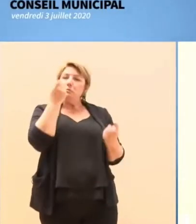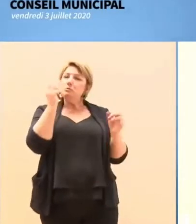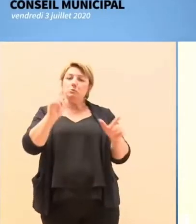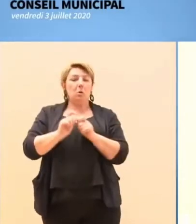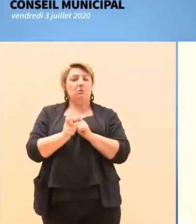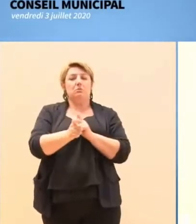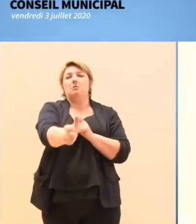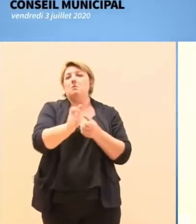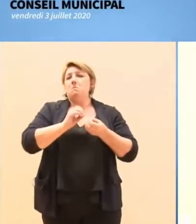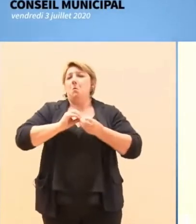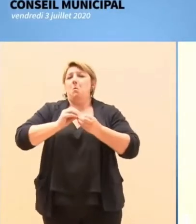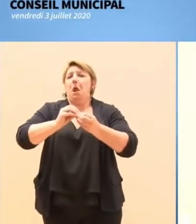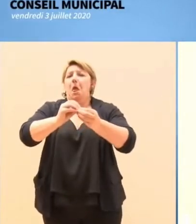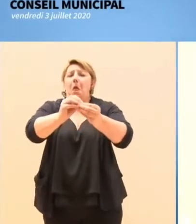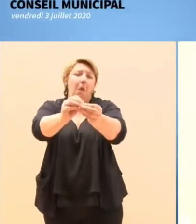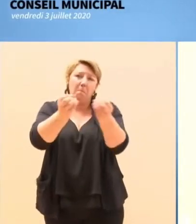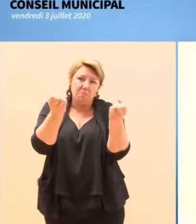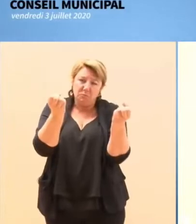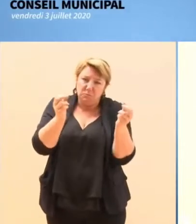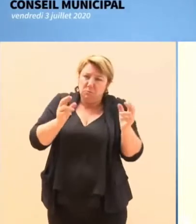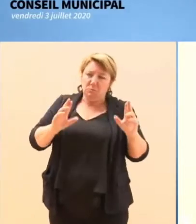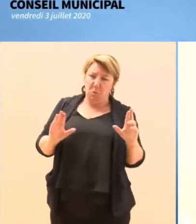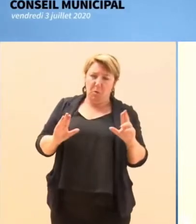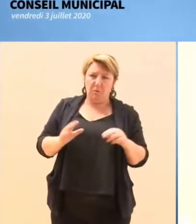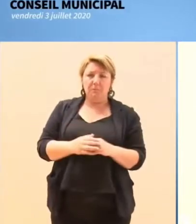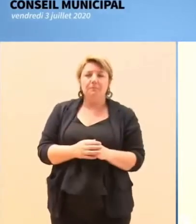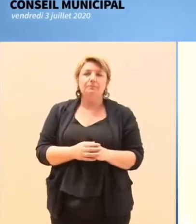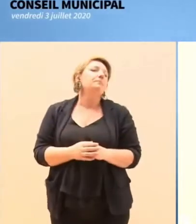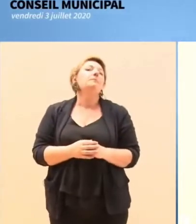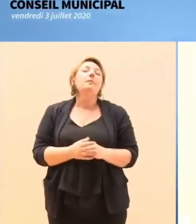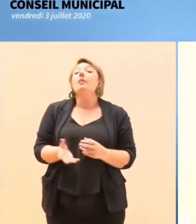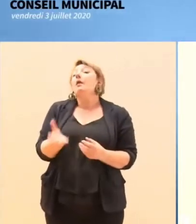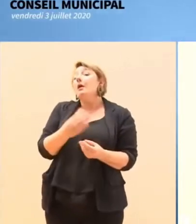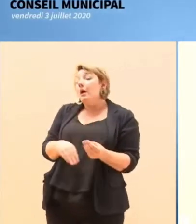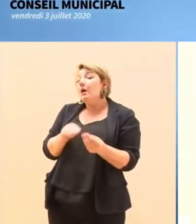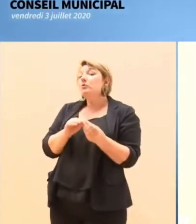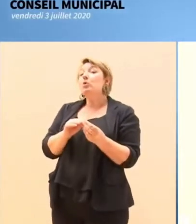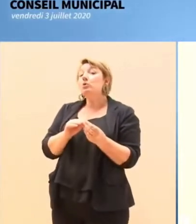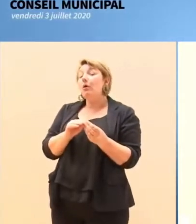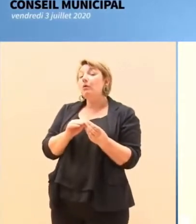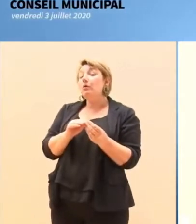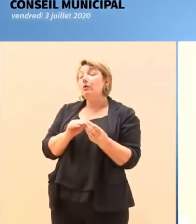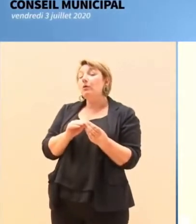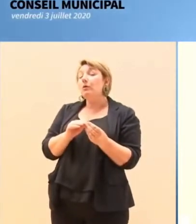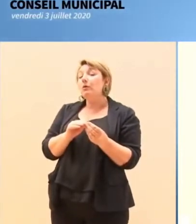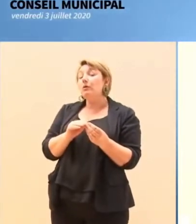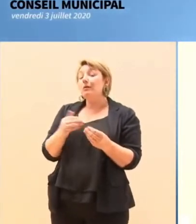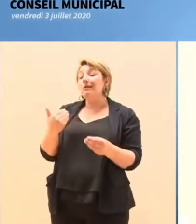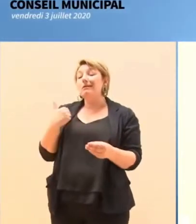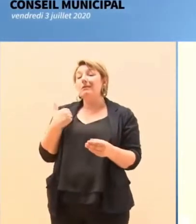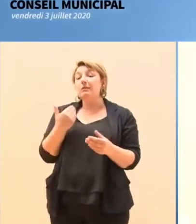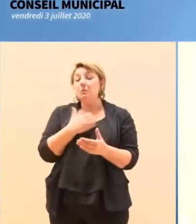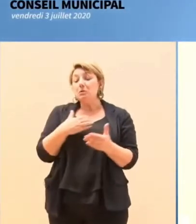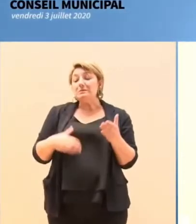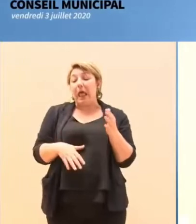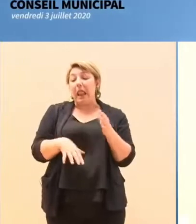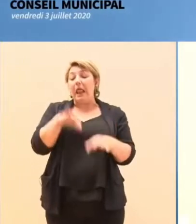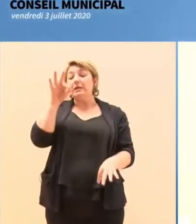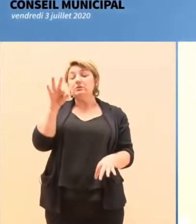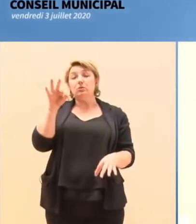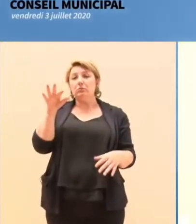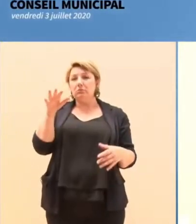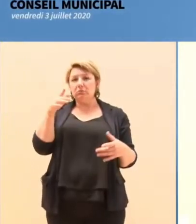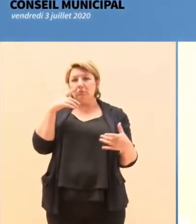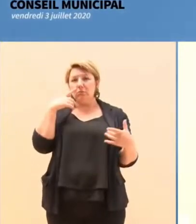difficultés accrues. Alors, d'autant que ce qui s'est passé avec les élections municipales montre que